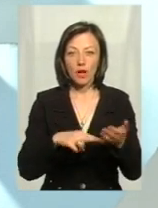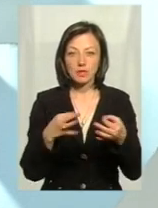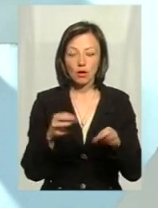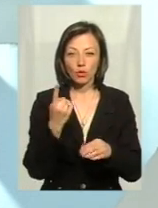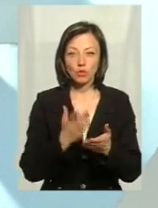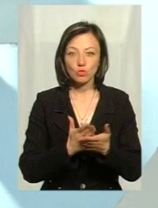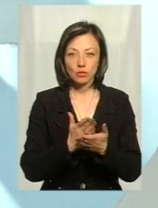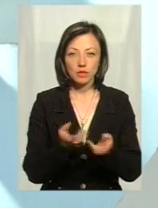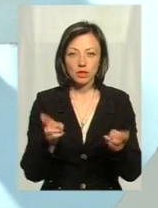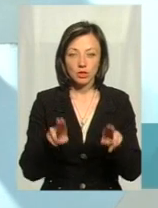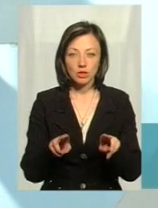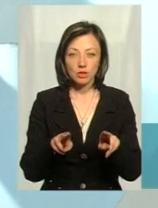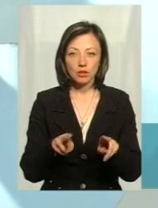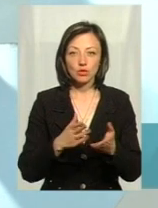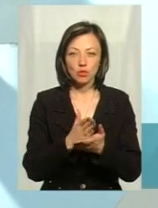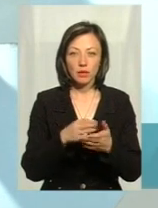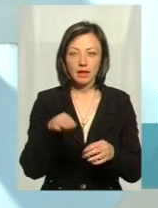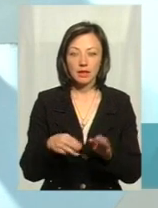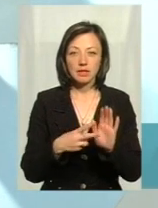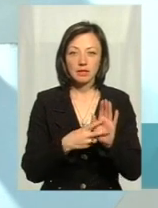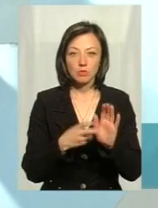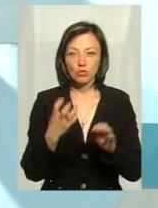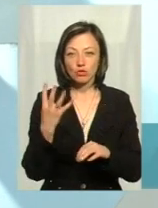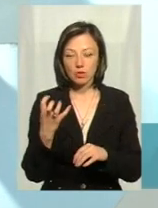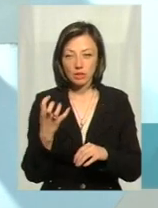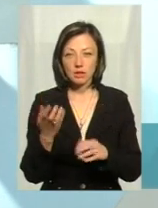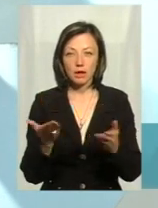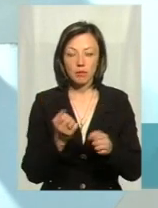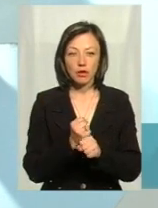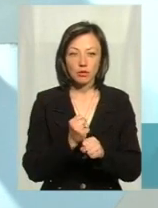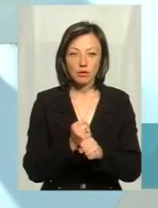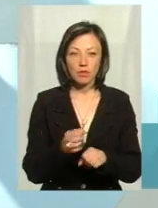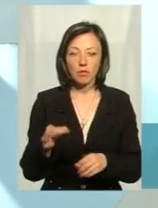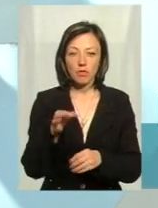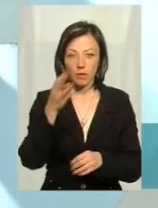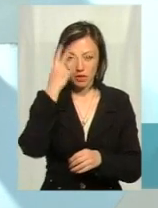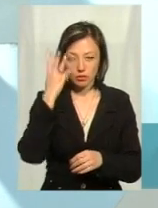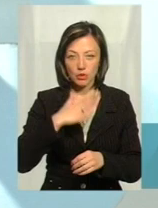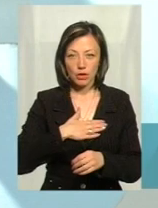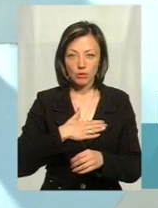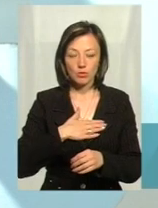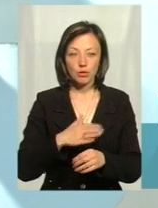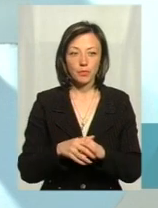вона у нас, як була таки, залишилася, служба таксі 7400, яка працює в обласному центрі нашому.